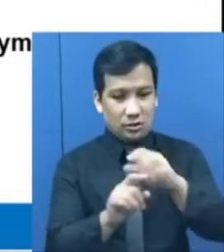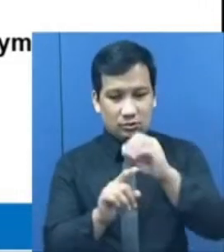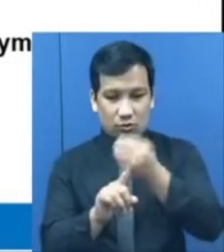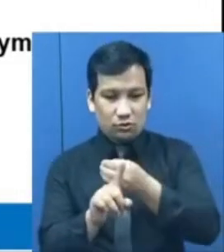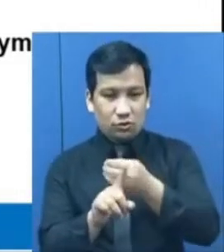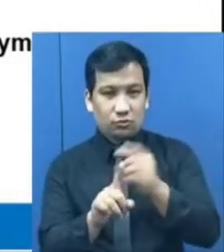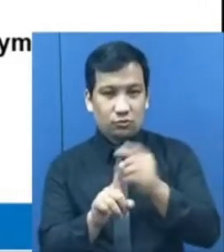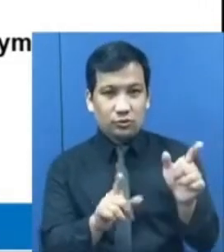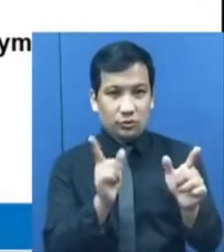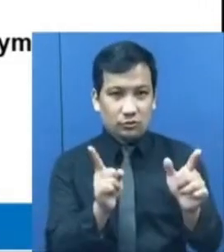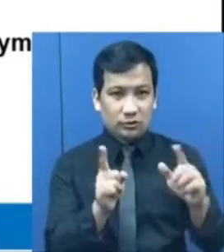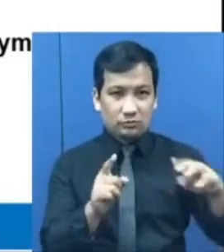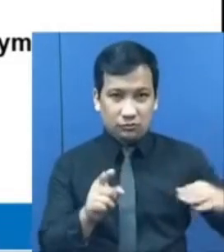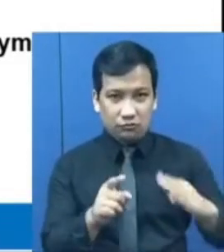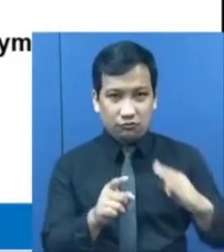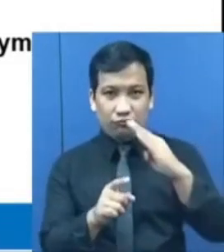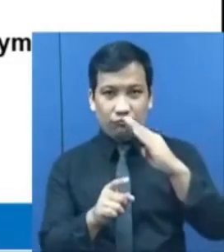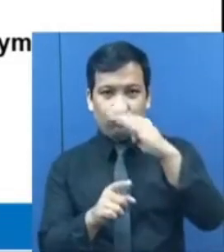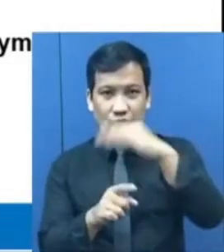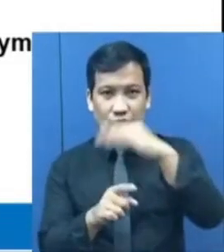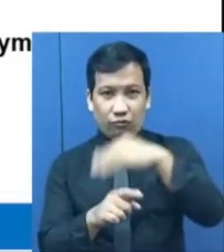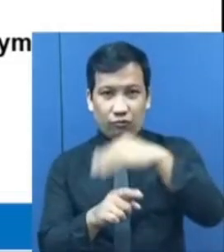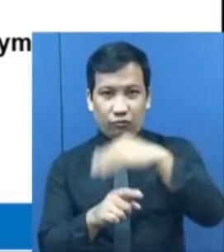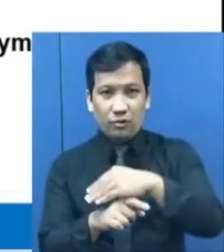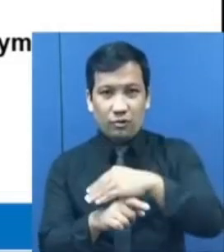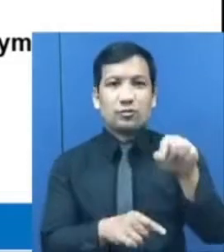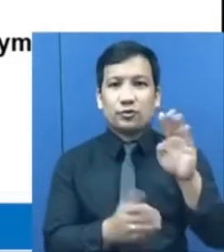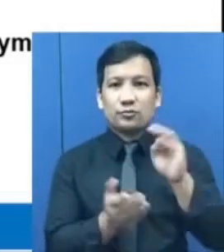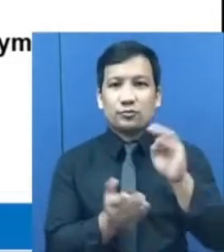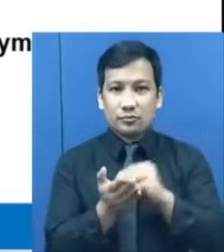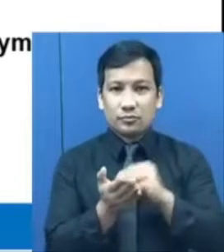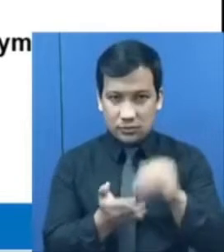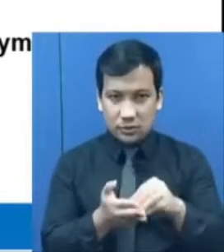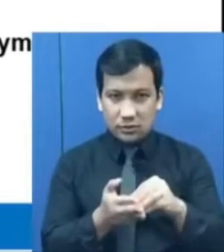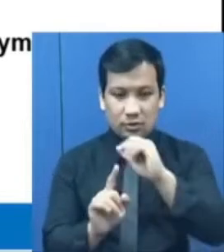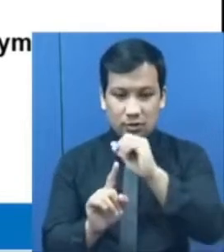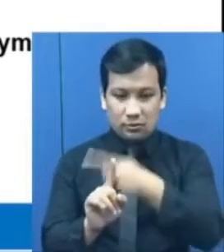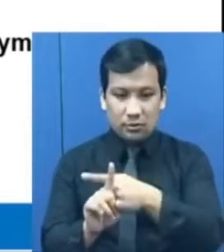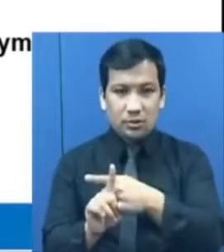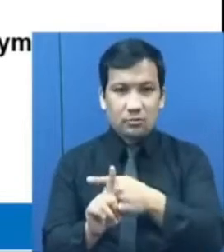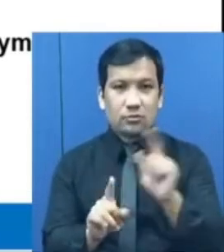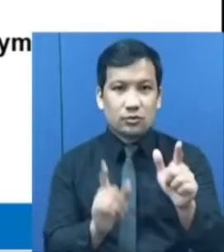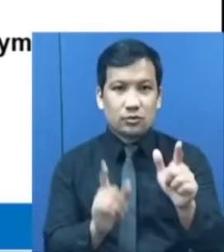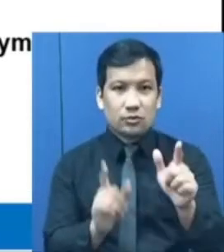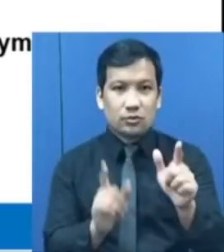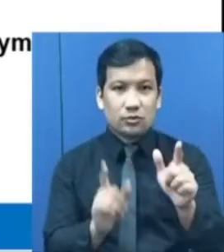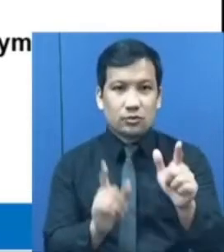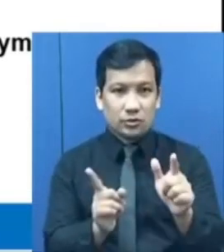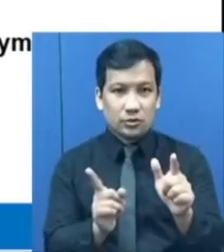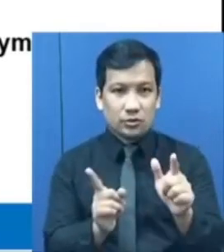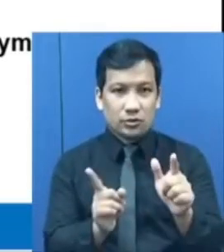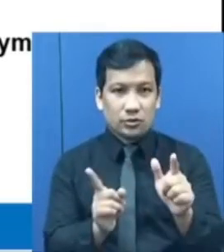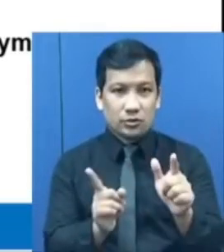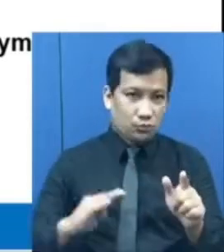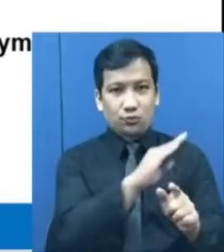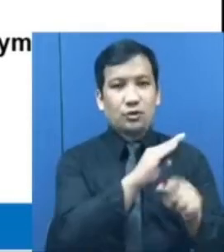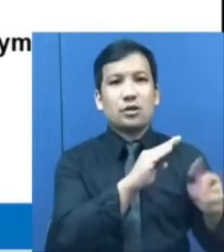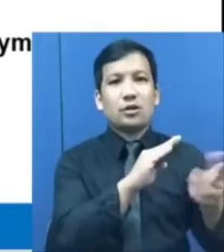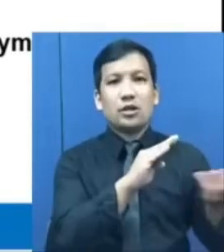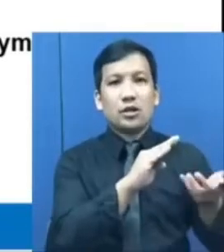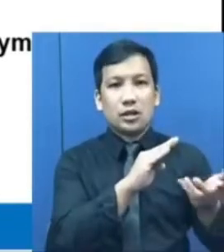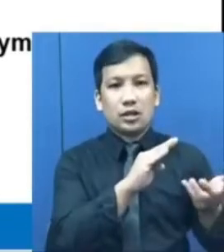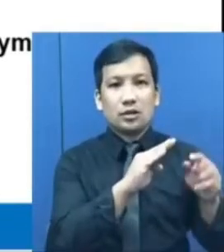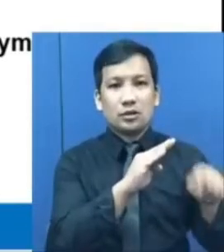2021. Ito ay nasa 6.4 million noong Abril 2020 at tumaas pagdating